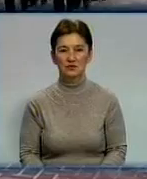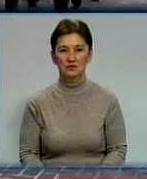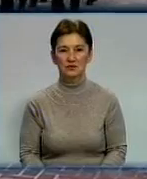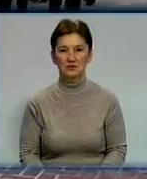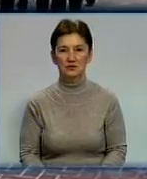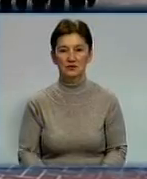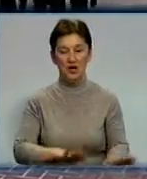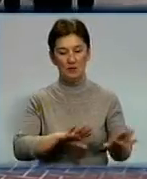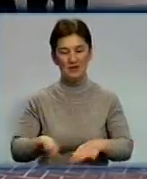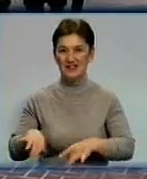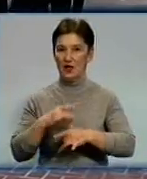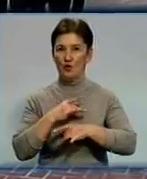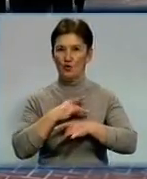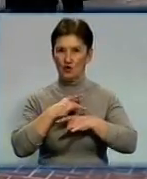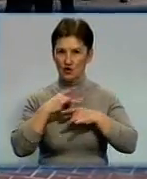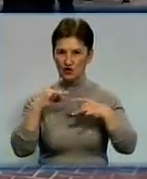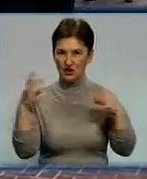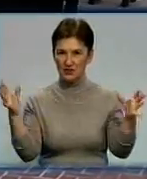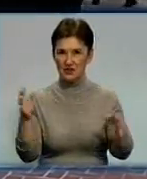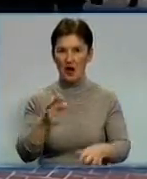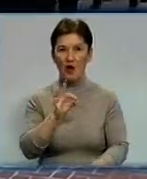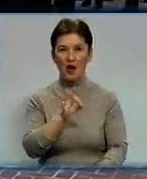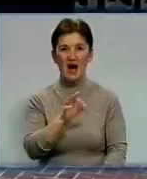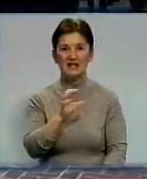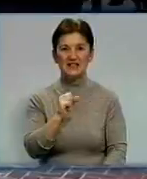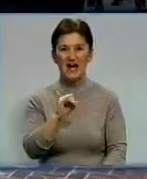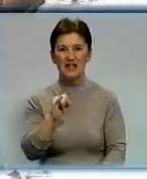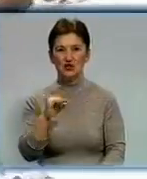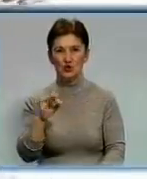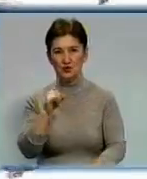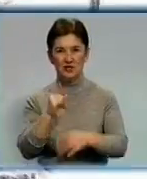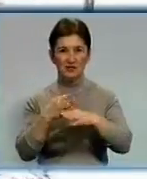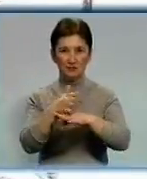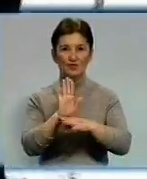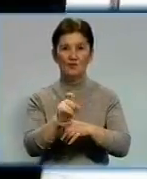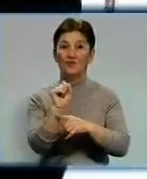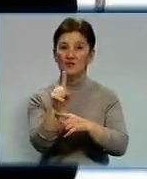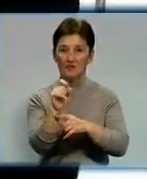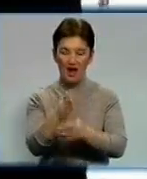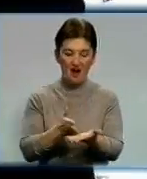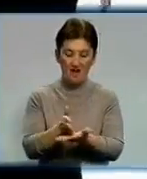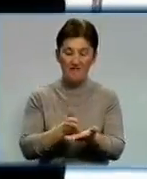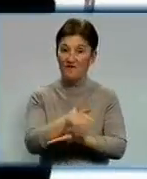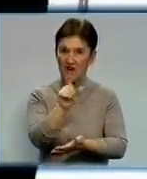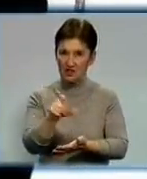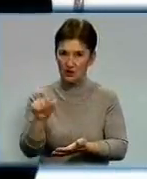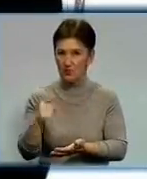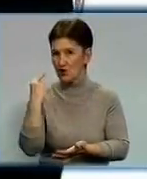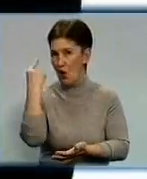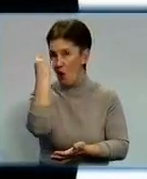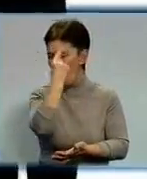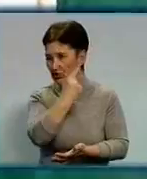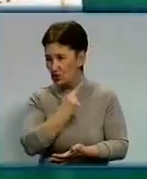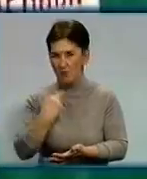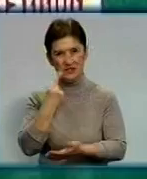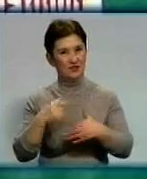Після урочистостей на Валахмінській голова Олександр Сенсус завітав додому до 11 кіровоградських ветеранів, аби особисто поздоровити